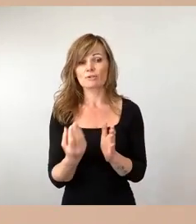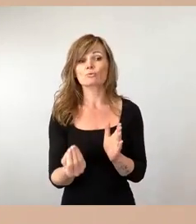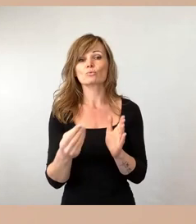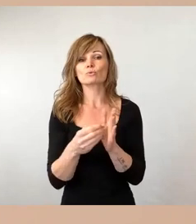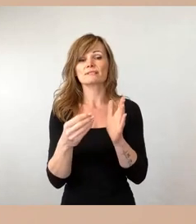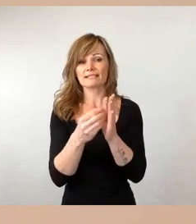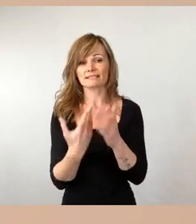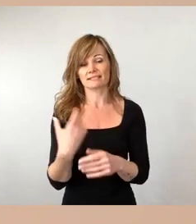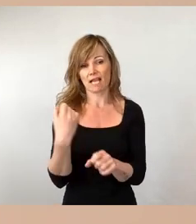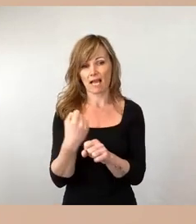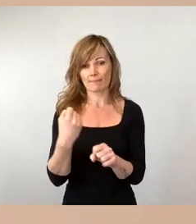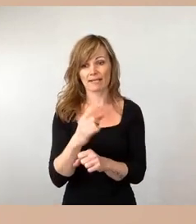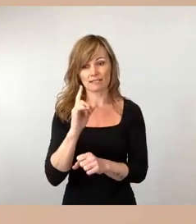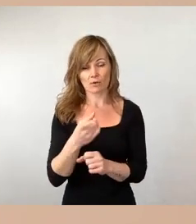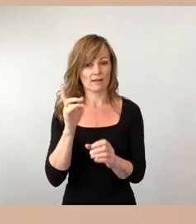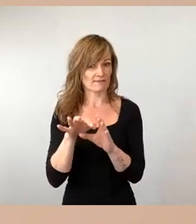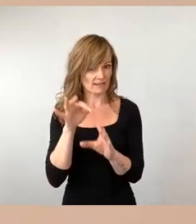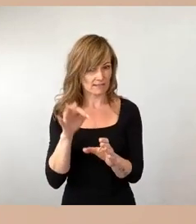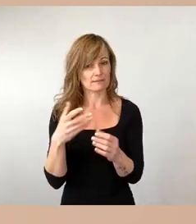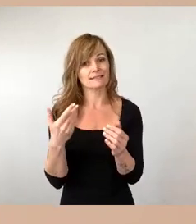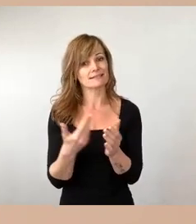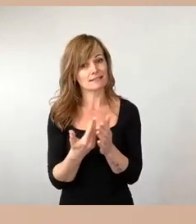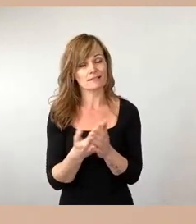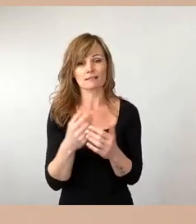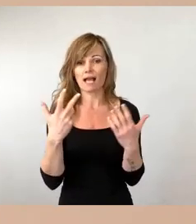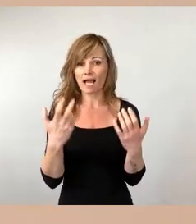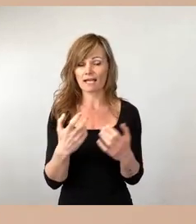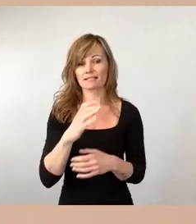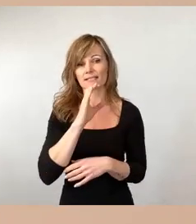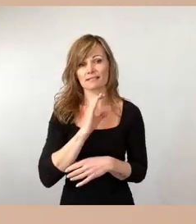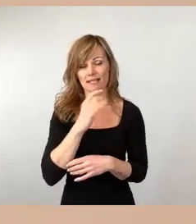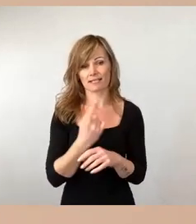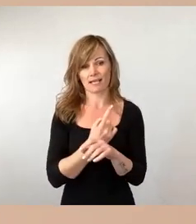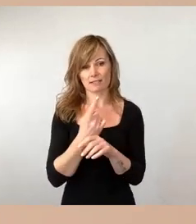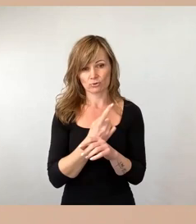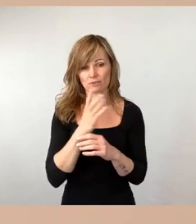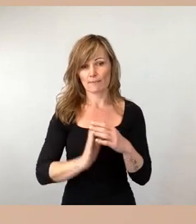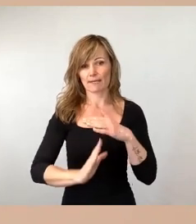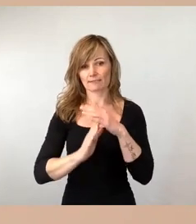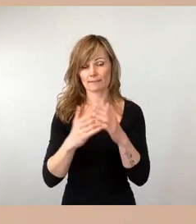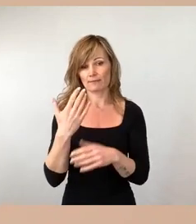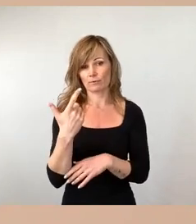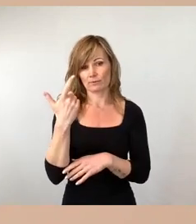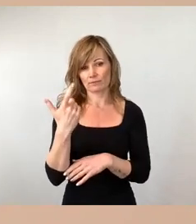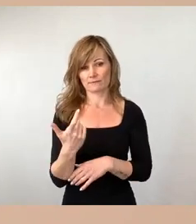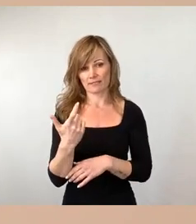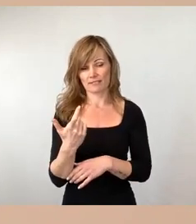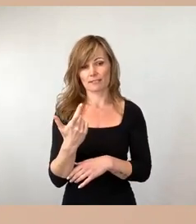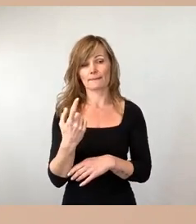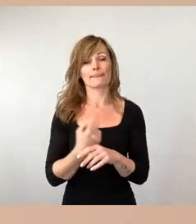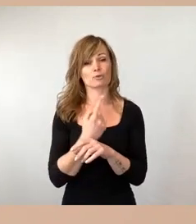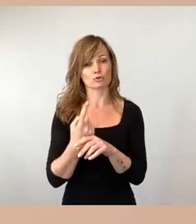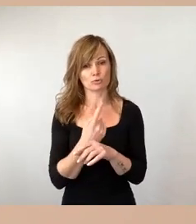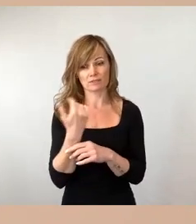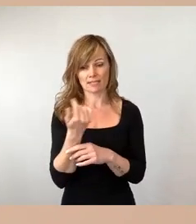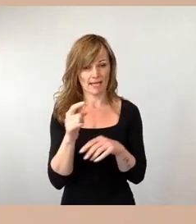Diese muss mit 80 Cent die Stunde, maximal 25 Stunden die Woche vergütet werden.